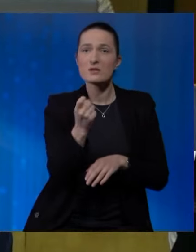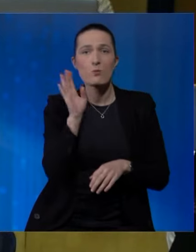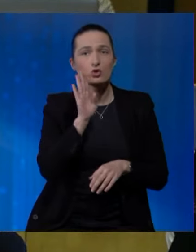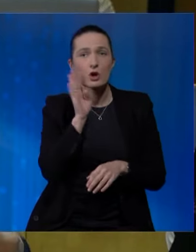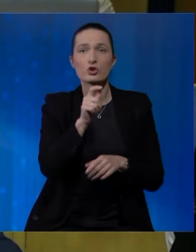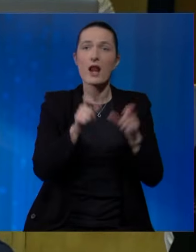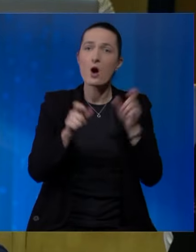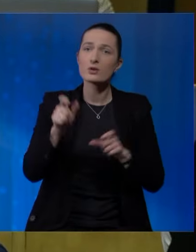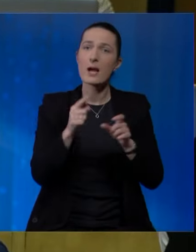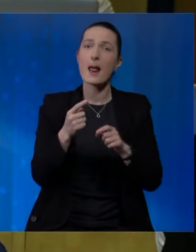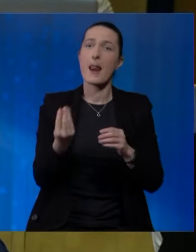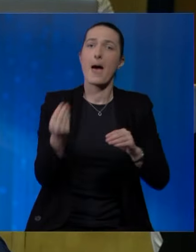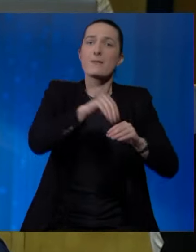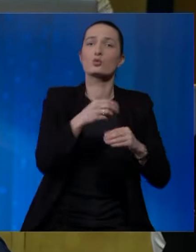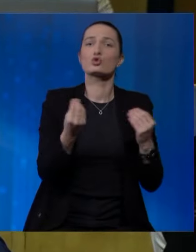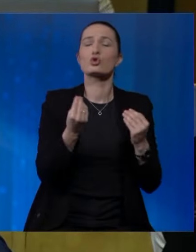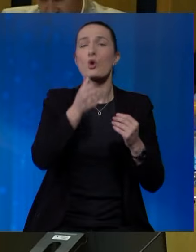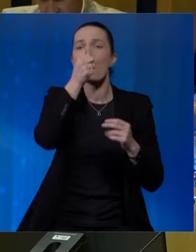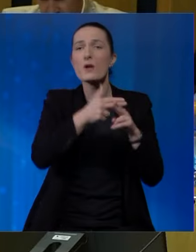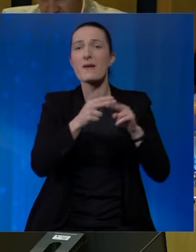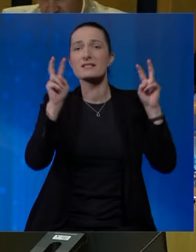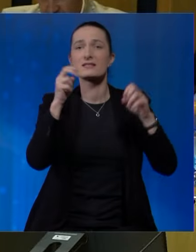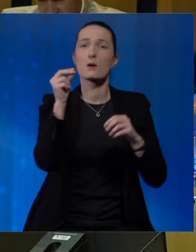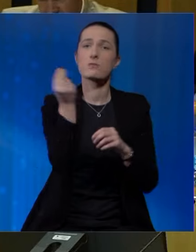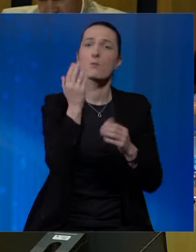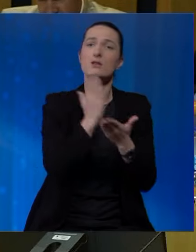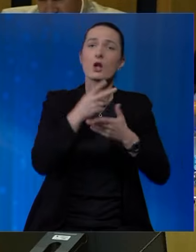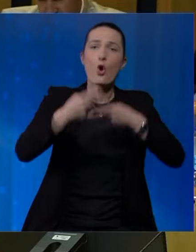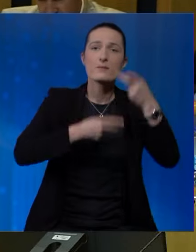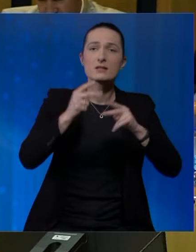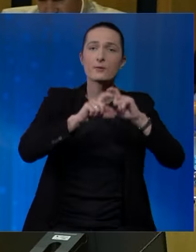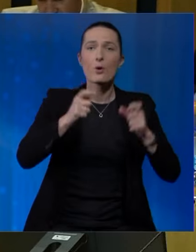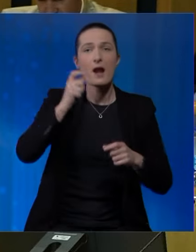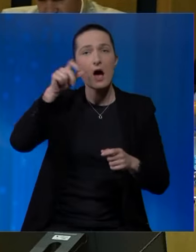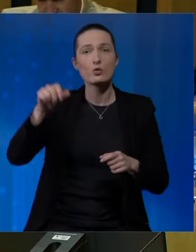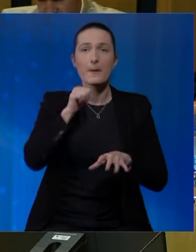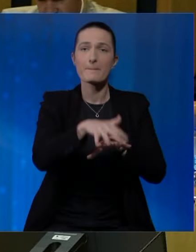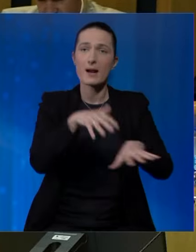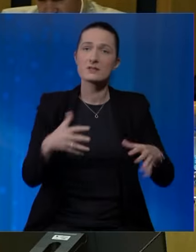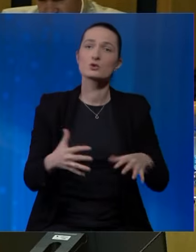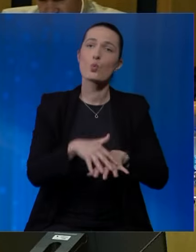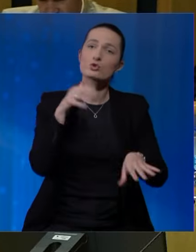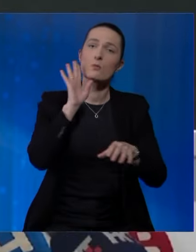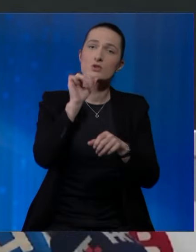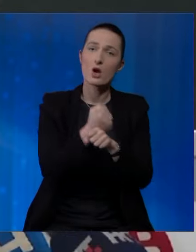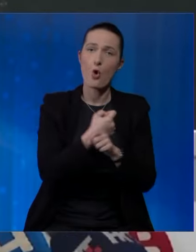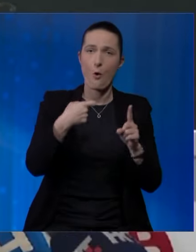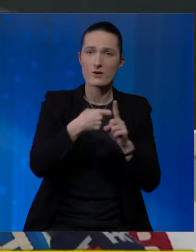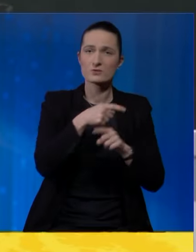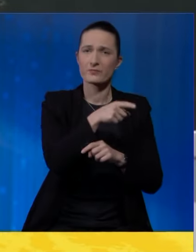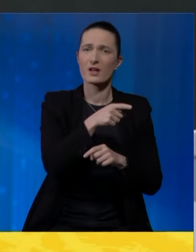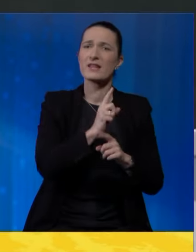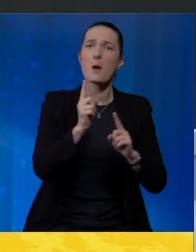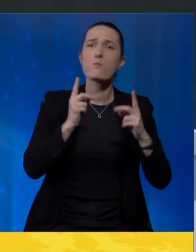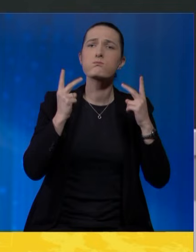Boštinačkog naroda nametnuli ko će u ime Srba biti u komisijama Doma naroda i Parlamentarne skupštine BiH. Za njih je